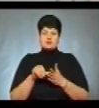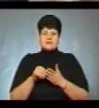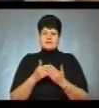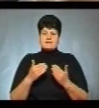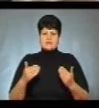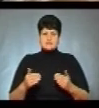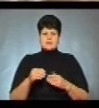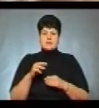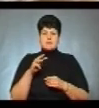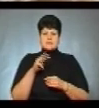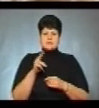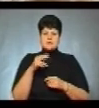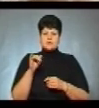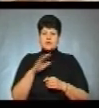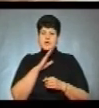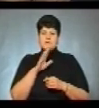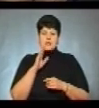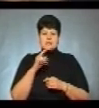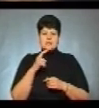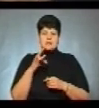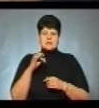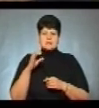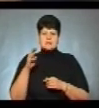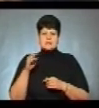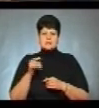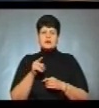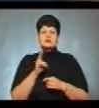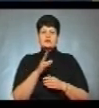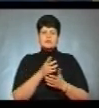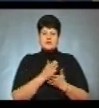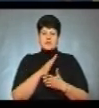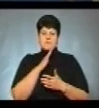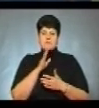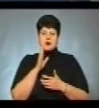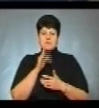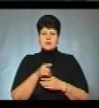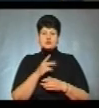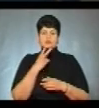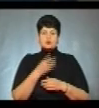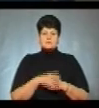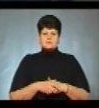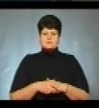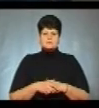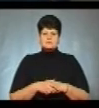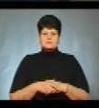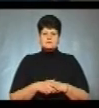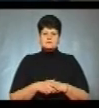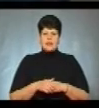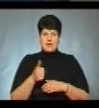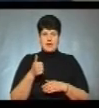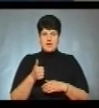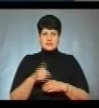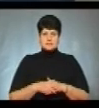-річний Максим Дідура та його мати Христина. «Хто тут є? Мама. Що ти показував? Клас? Клас.